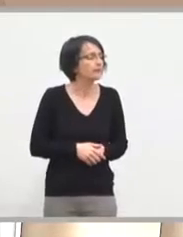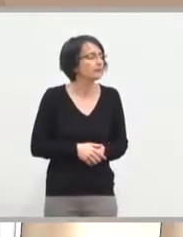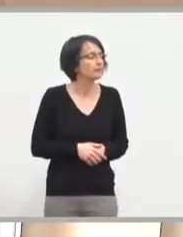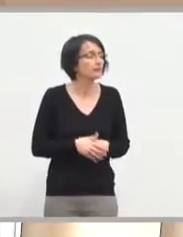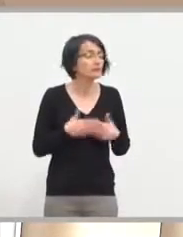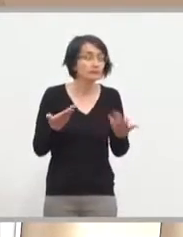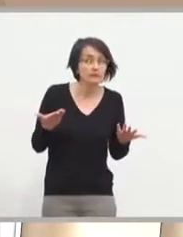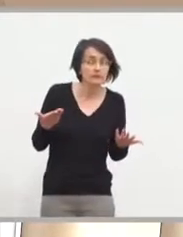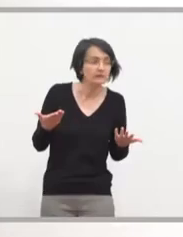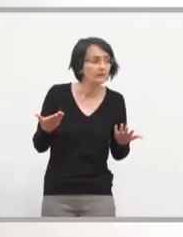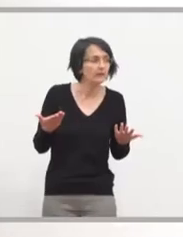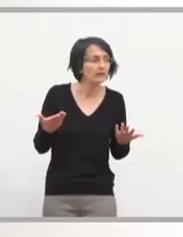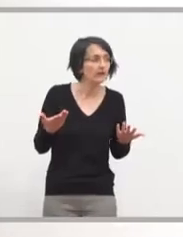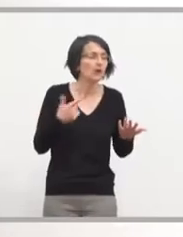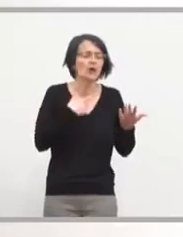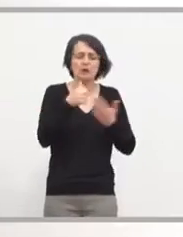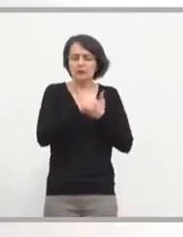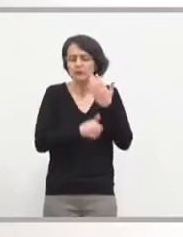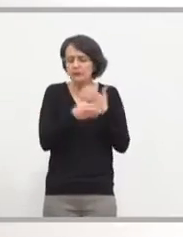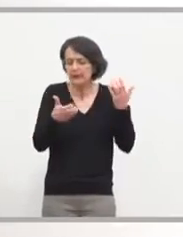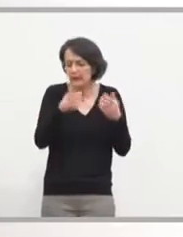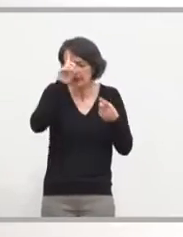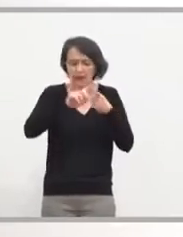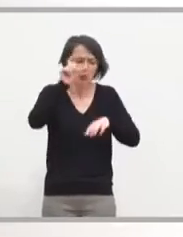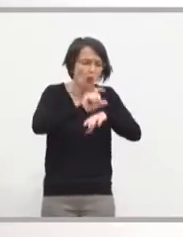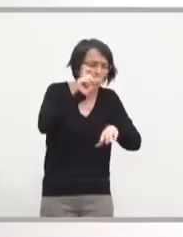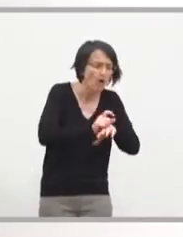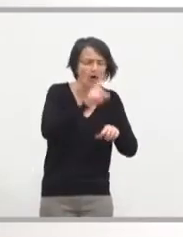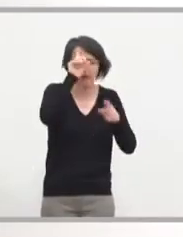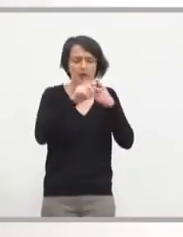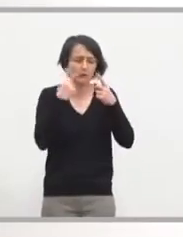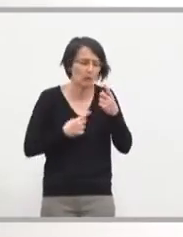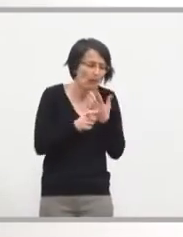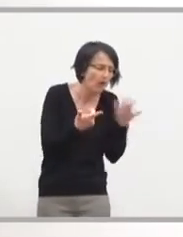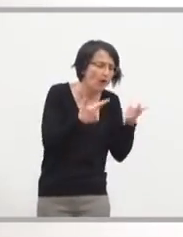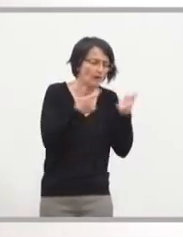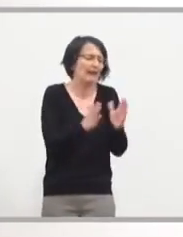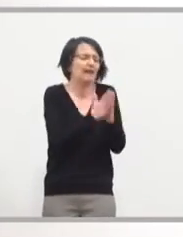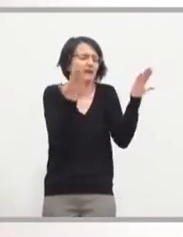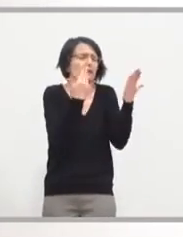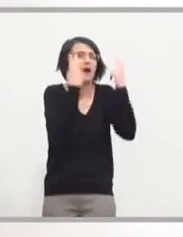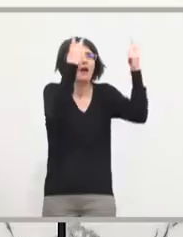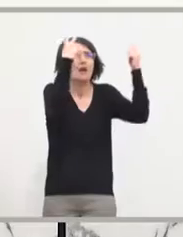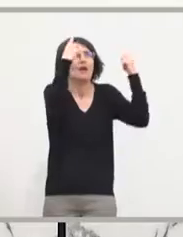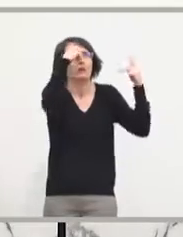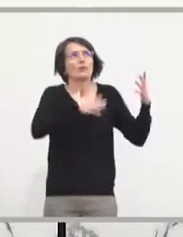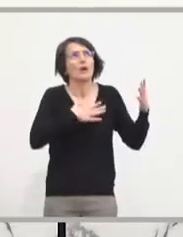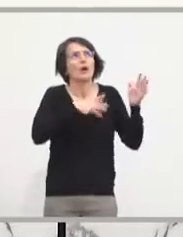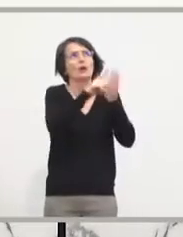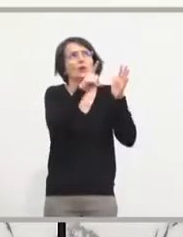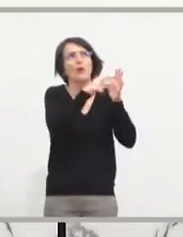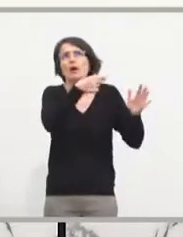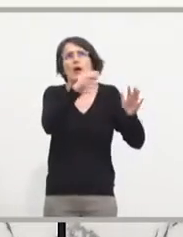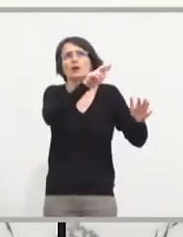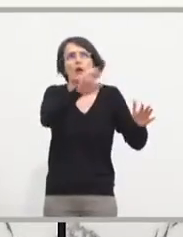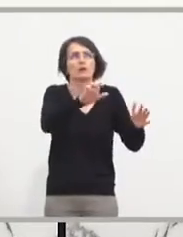j'entends... Pardon, c'est ma Bible, c'est mon Coran, c'est ma Torah, c'est mon livre de référence. La loi d'autre, la